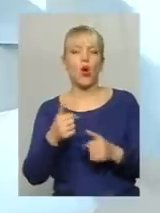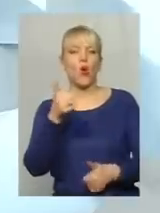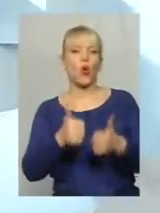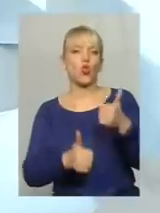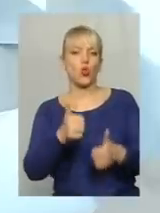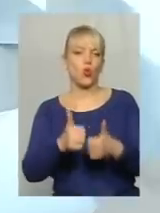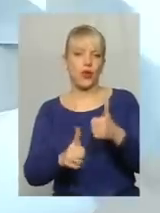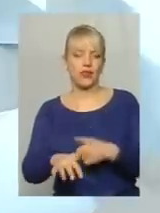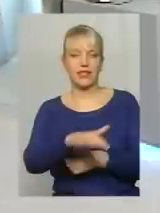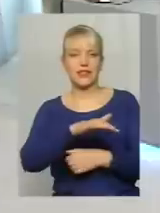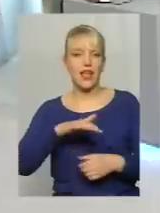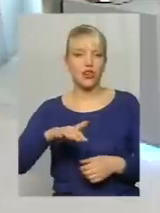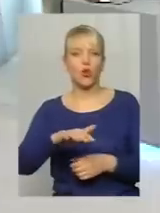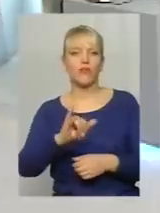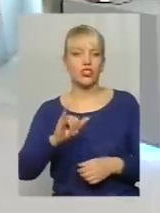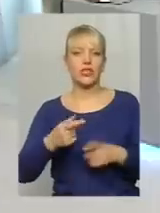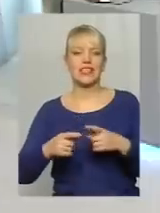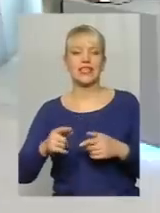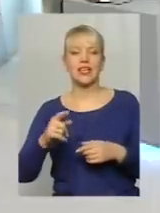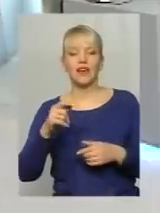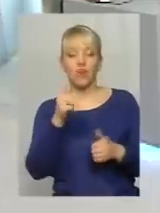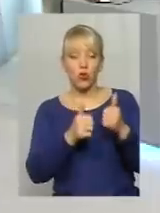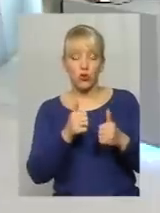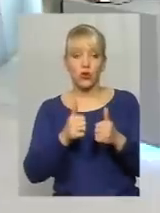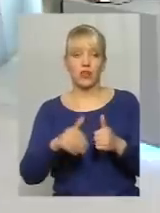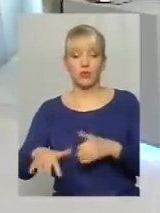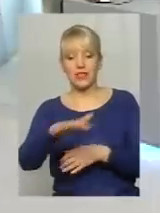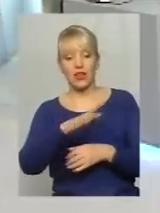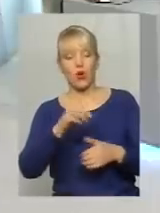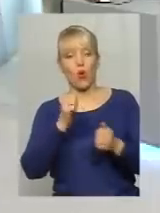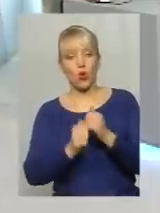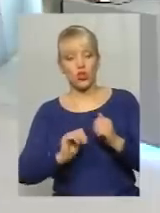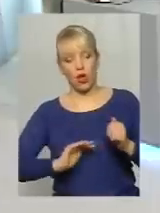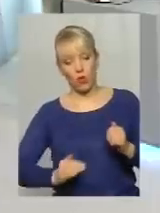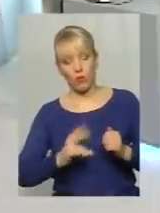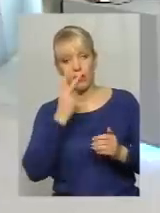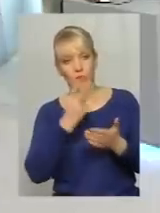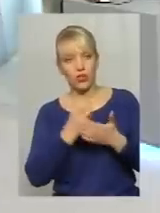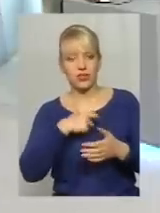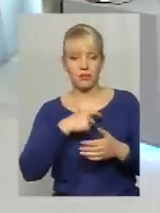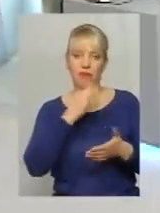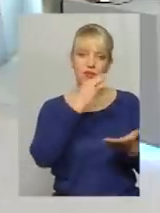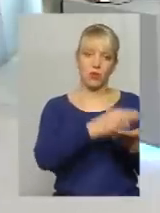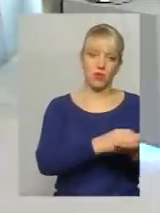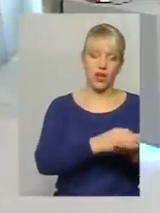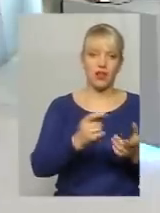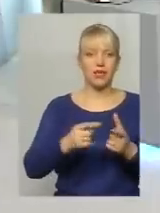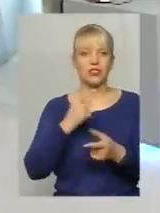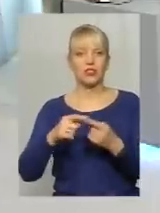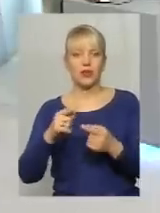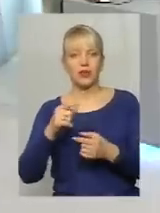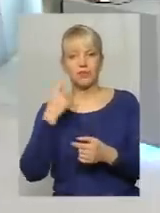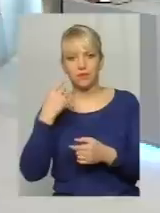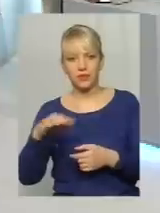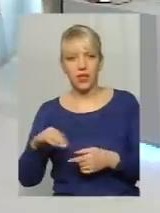конкурентному середовищі вже кожна управляюча компанія буде себе показувати або відповідальною, або невідповідальною. Ми не впевнені в